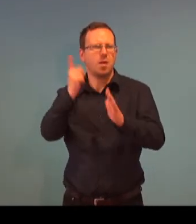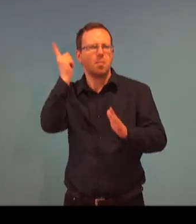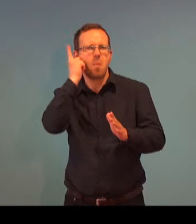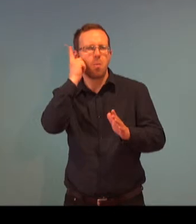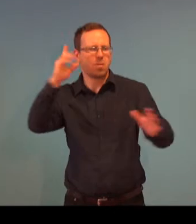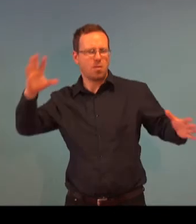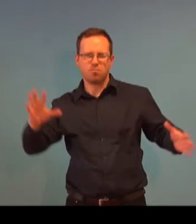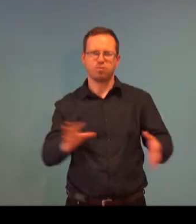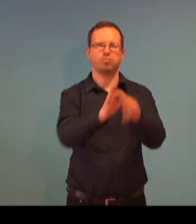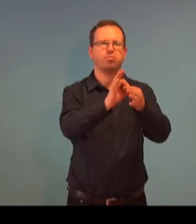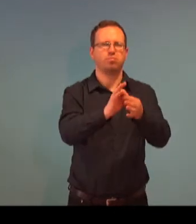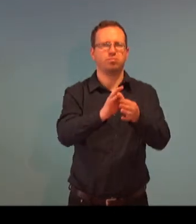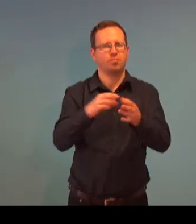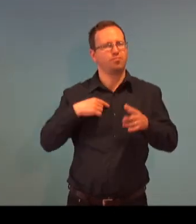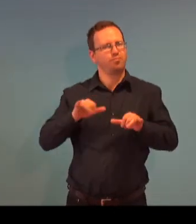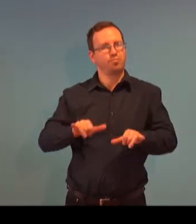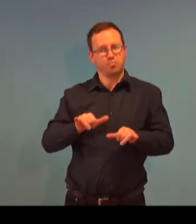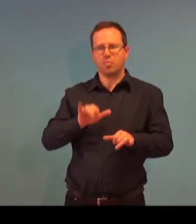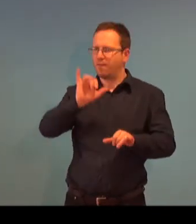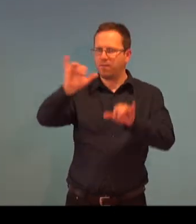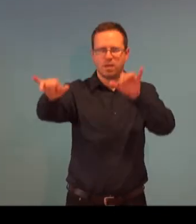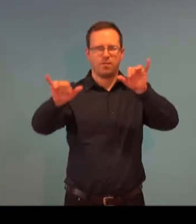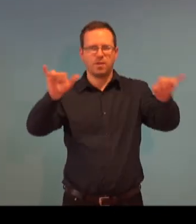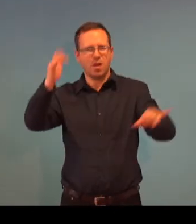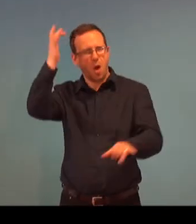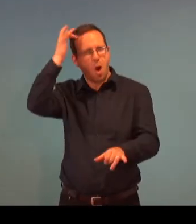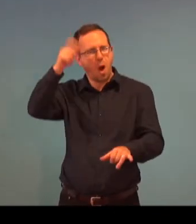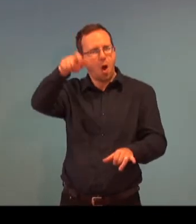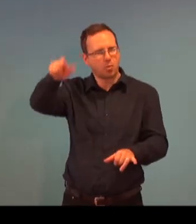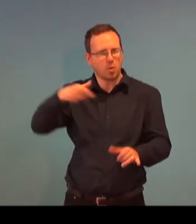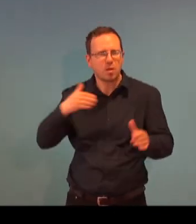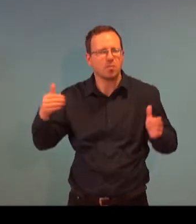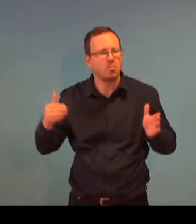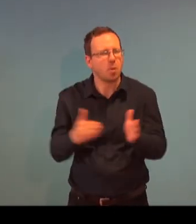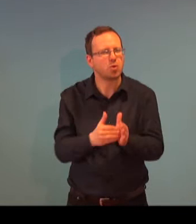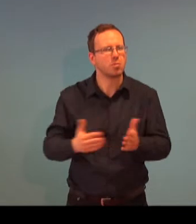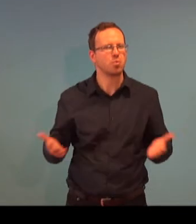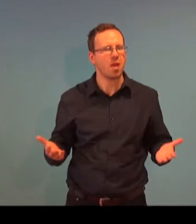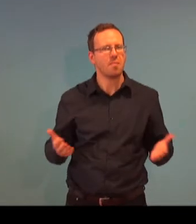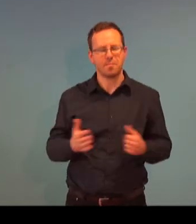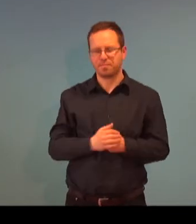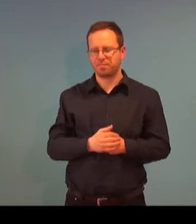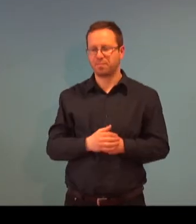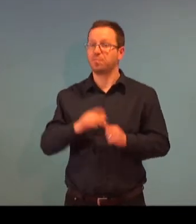zařízení propojená, tak samozřejmě my se ani k neslužbě z těchto odborníků neovejdeme.